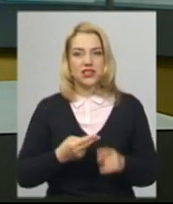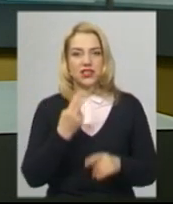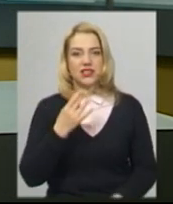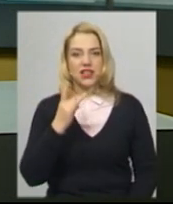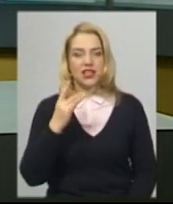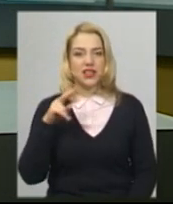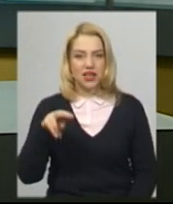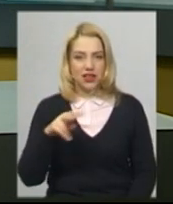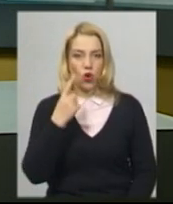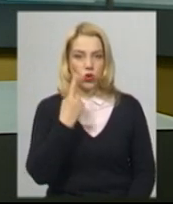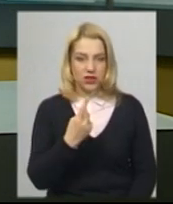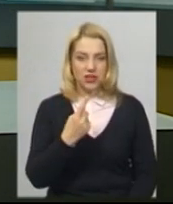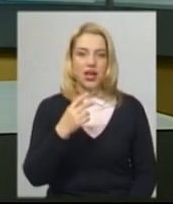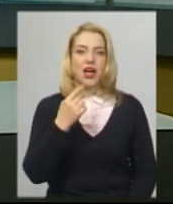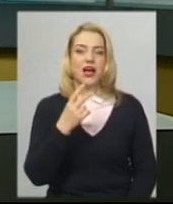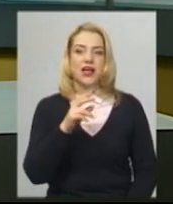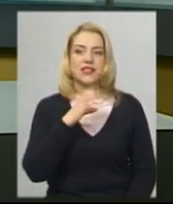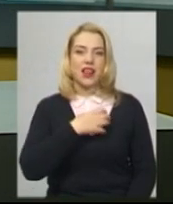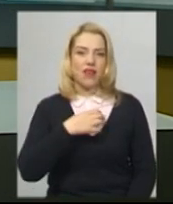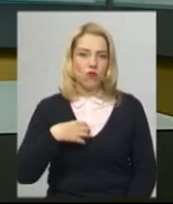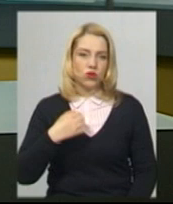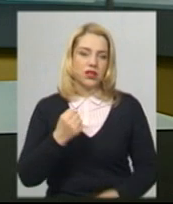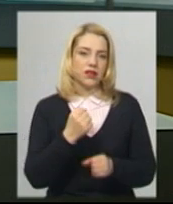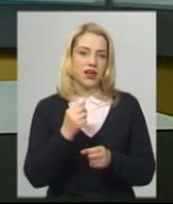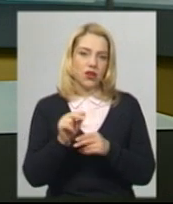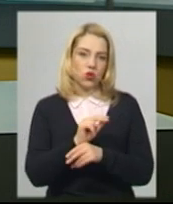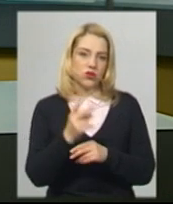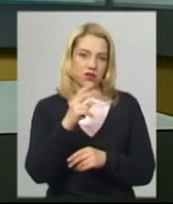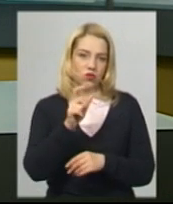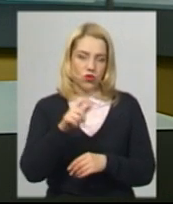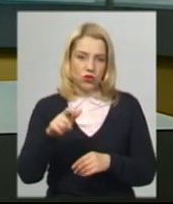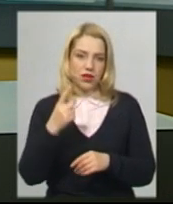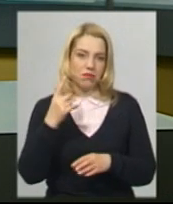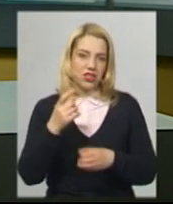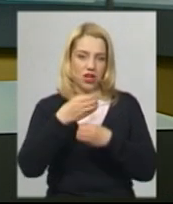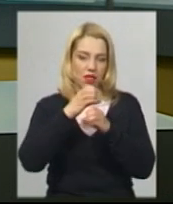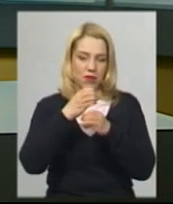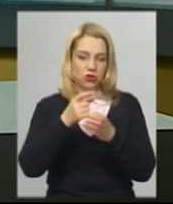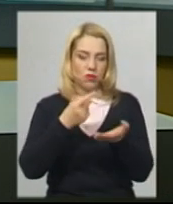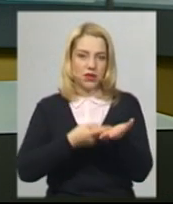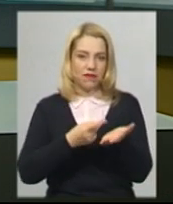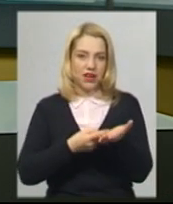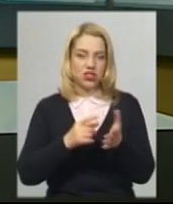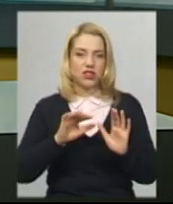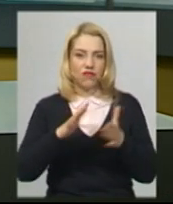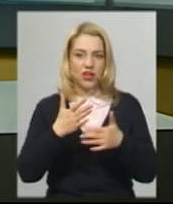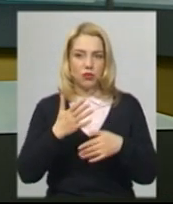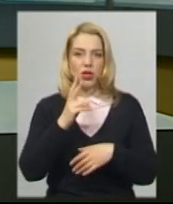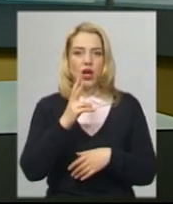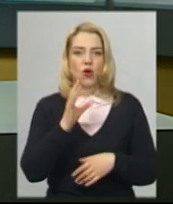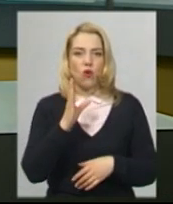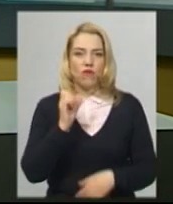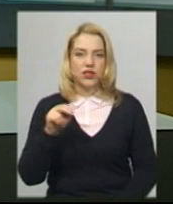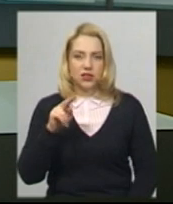-1, у Славутській з травня лікується двоє пацієнтів. Перший лабораторно підтверджений випадок захворювання на COVID